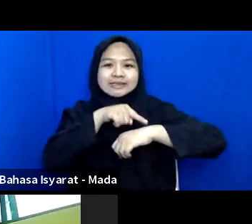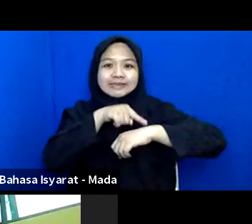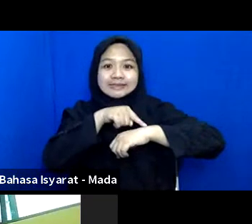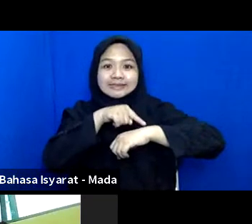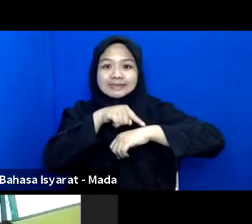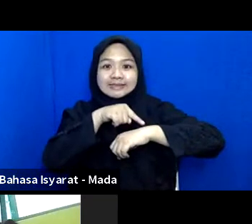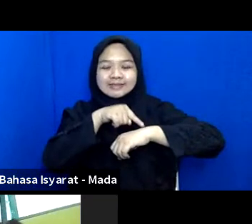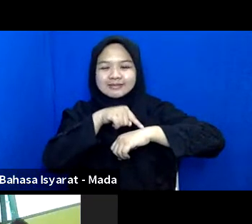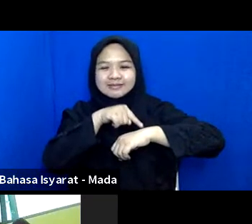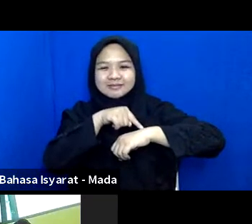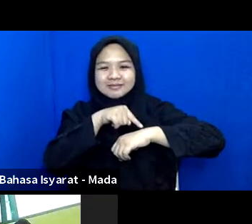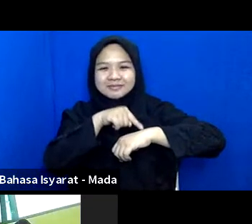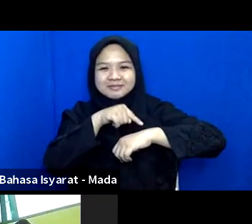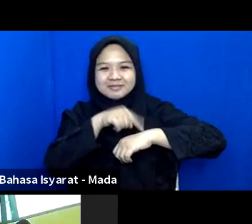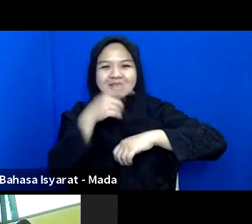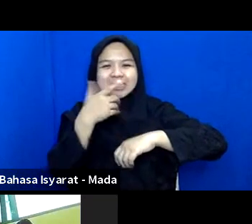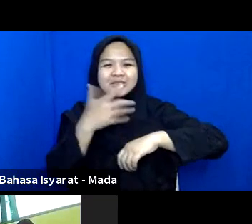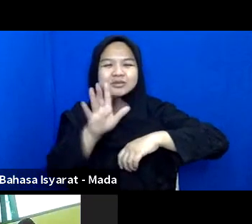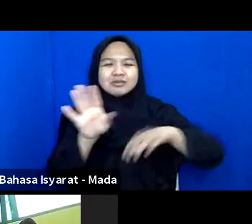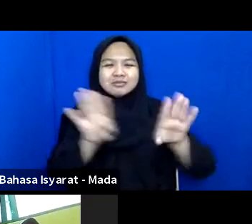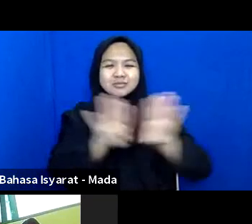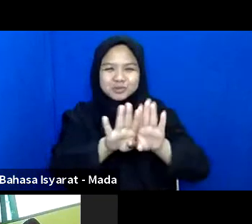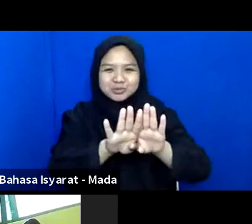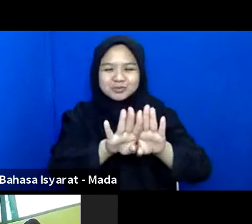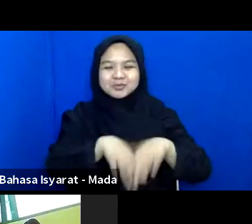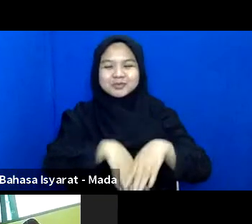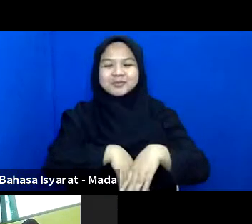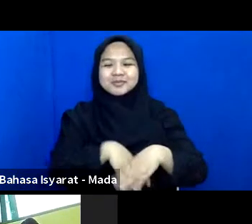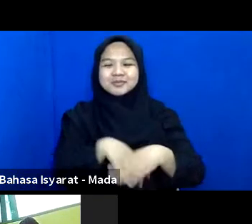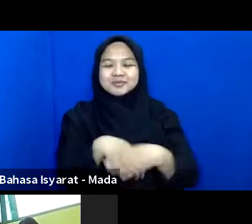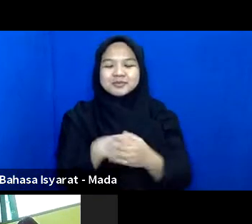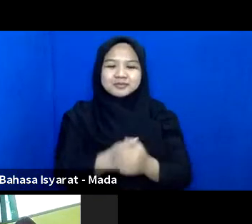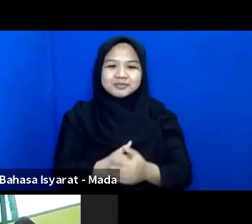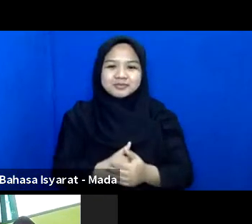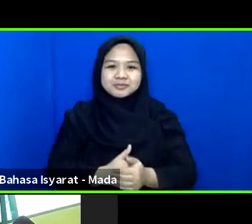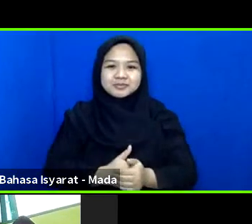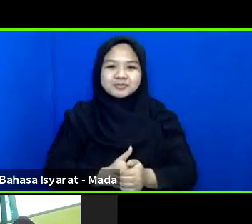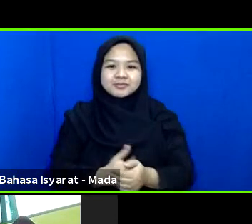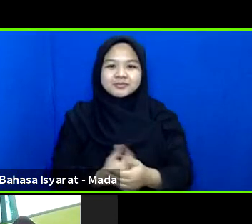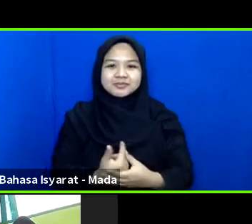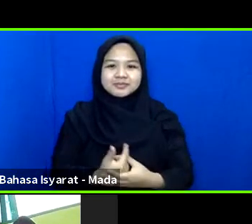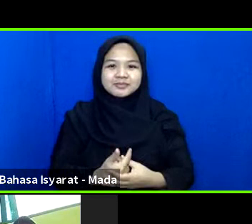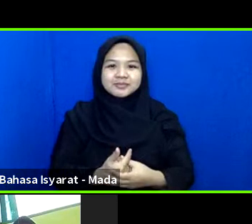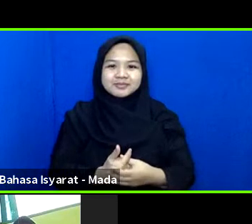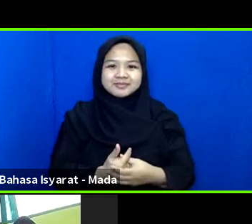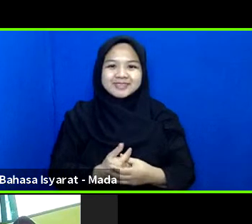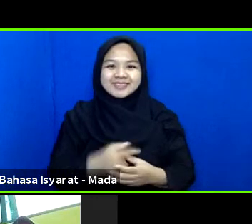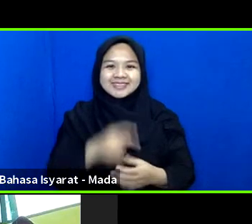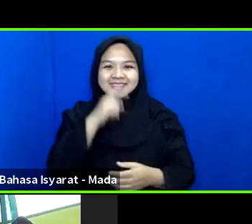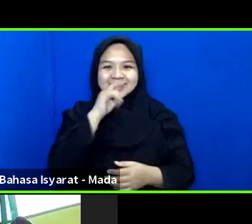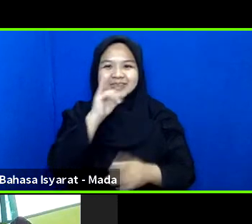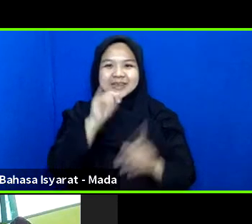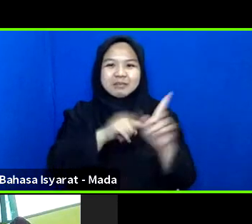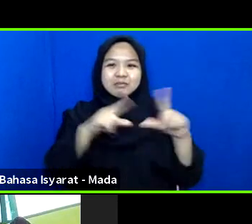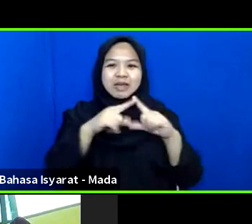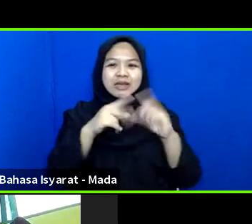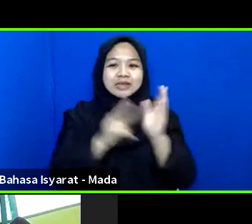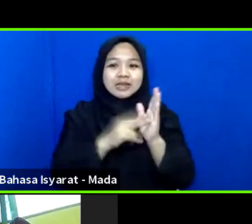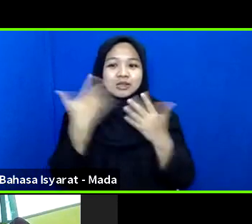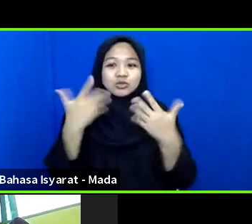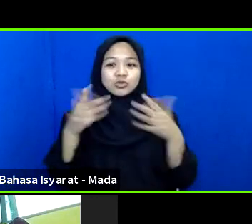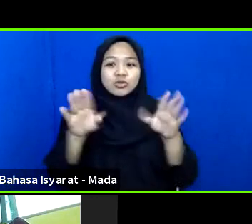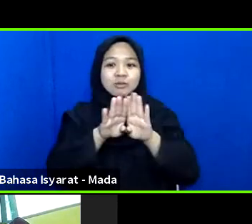Sudah Terpaksa Harus Penutupan Dan Pak Iyan Tadi Sudah Membuka